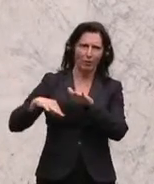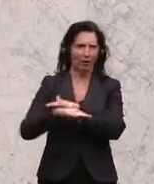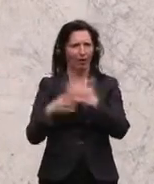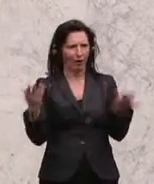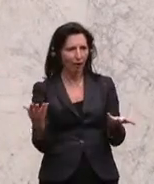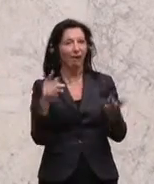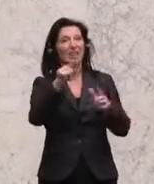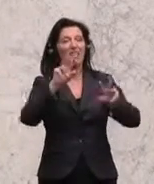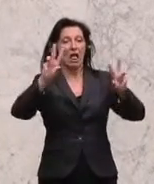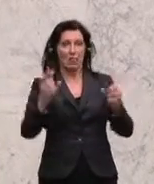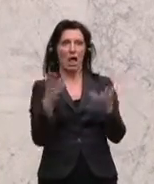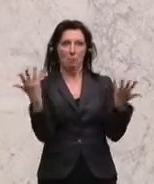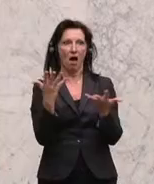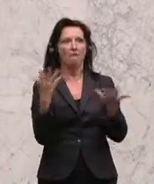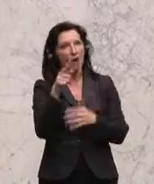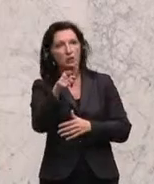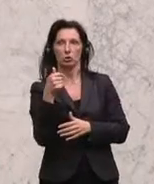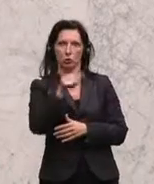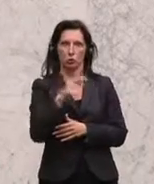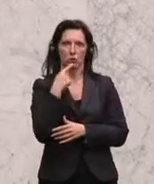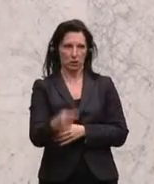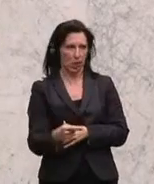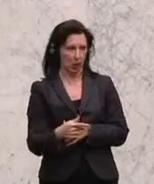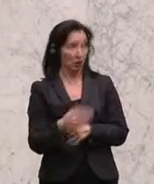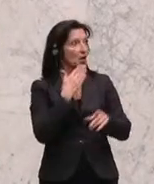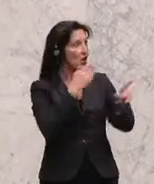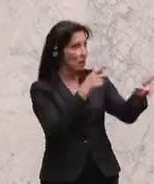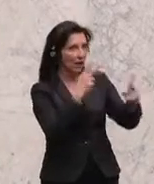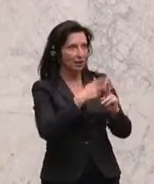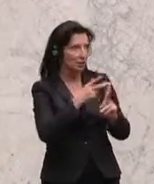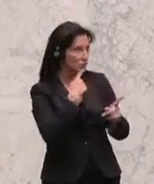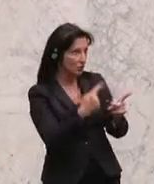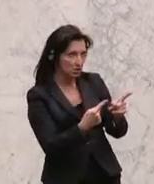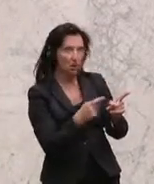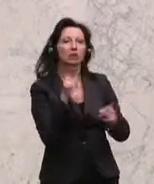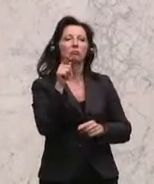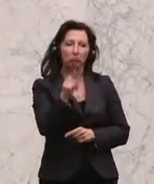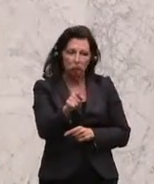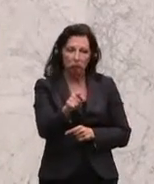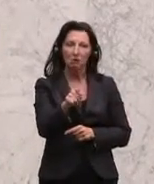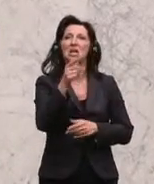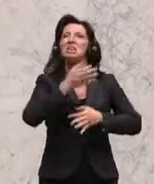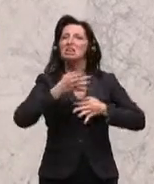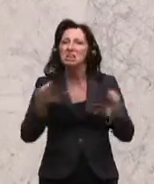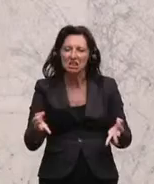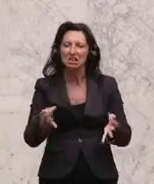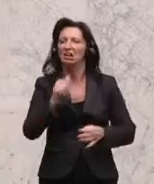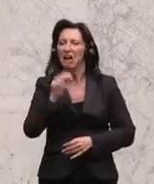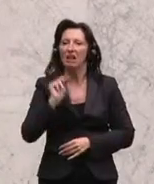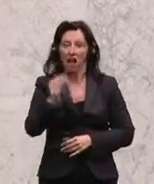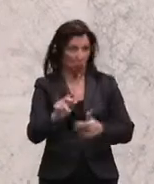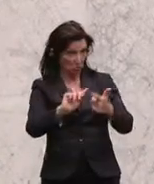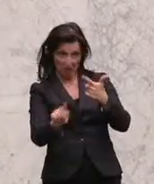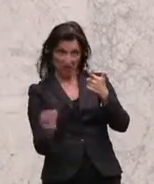Ihnen dazu ein? Dickes Fett, danke für den Zwischenruf, mir war es nicht eingefallen, dickes Fett ist nichts. Zweiter